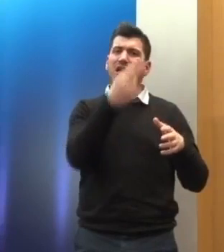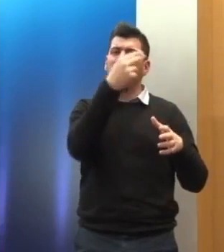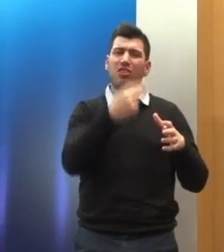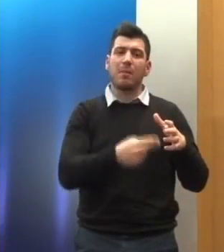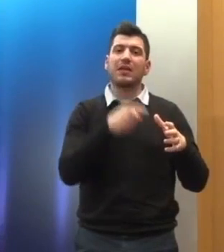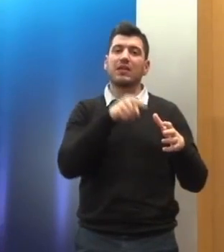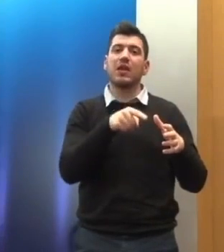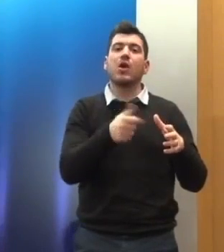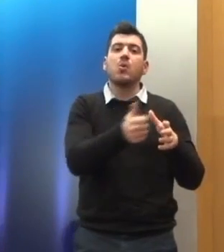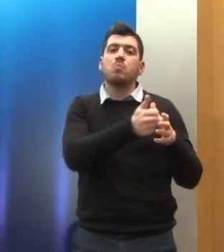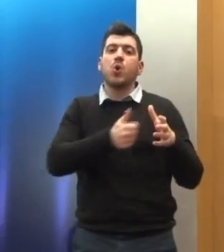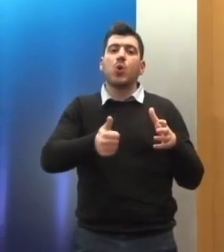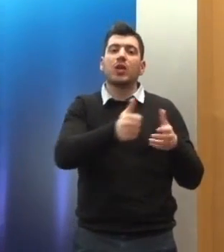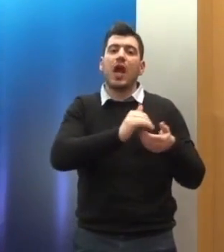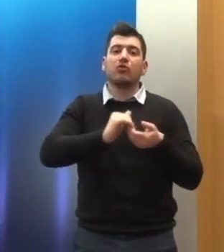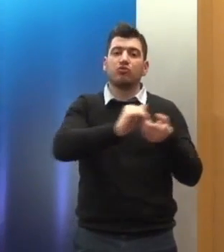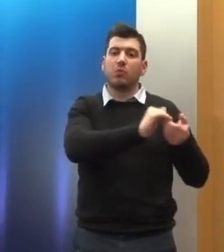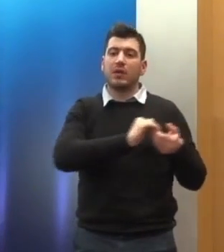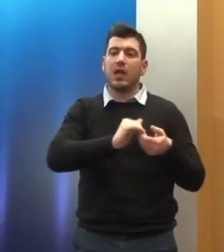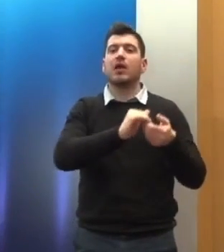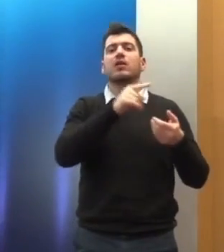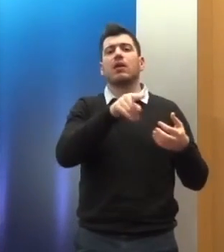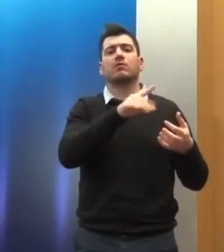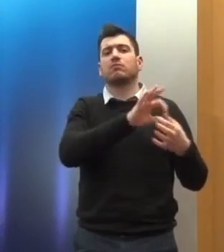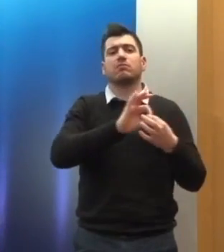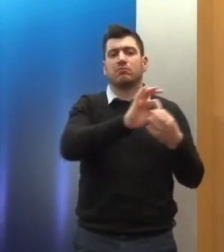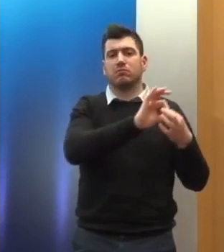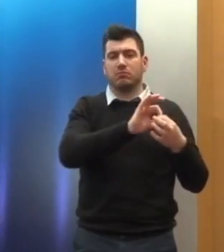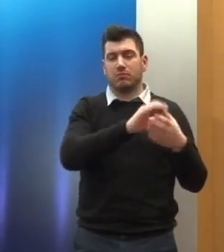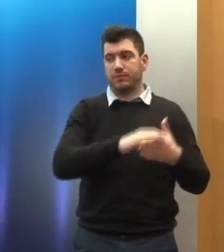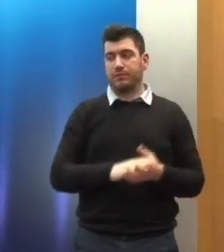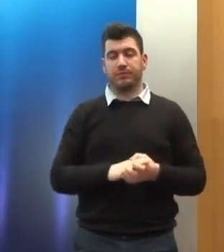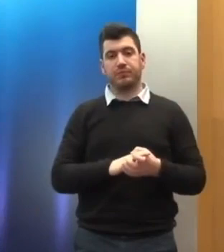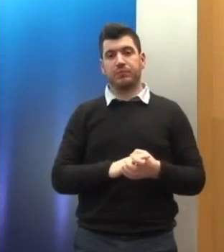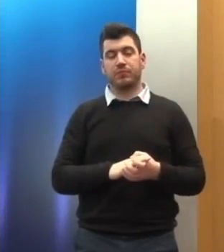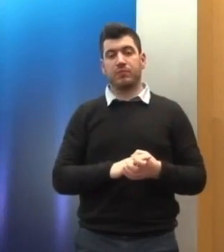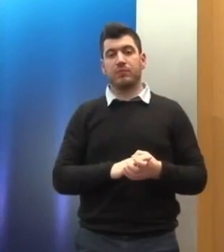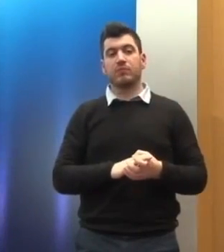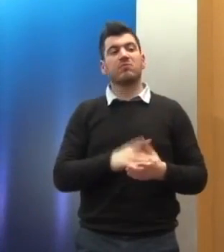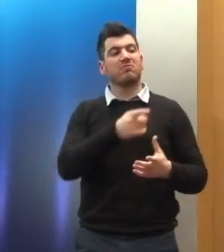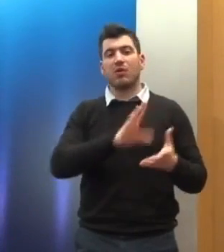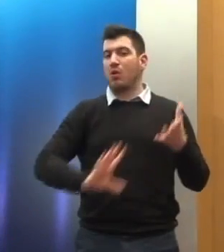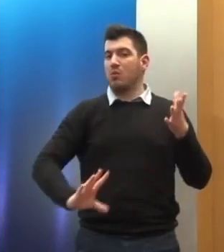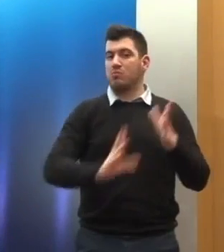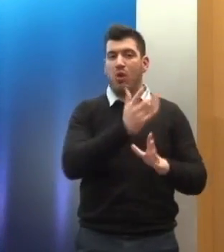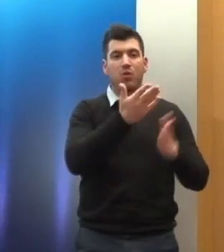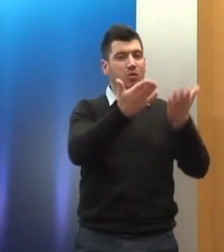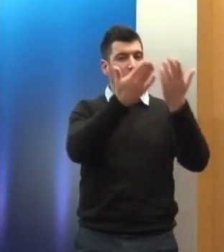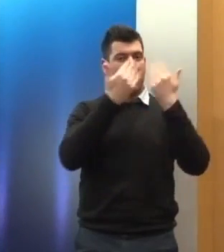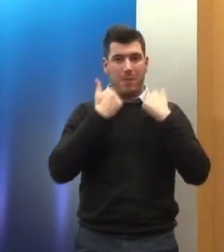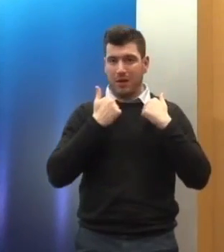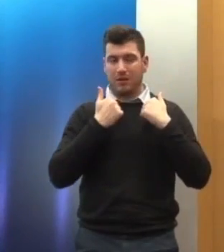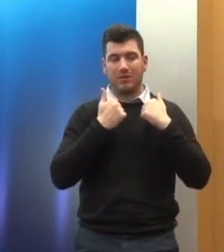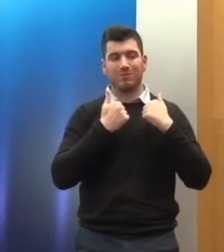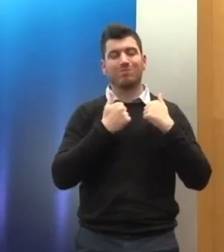σωματείων και η ελευθερία του συνεταιρίζαστη. Δεν έχουμε πρόοδο στο σημείο αυτό. Αντιλαμβάνομαι ότι μπορεί να είναι χμηρό και να